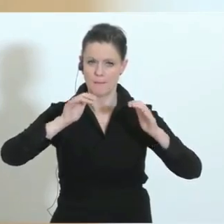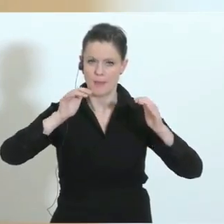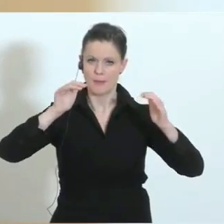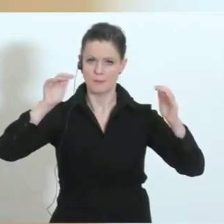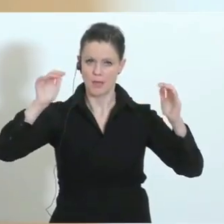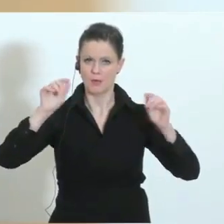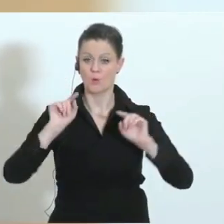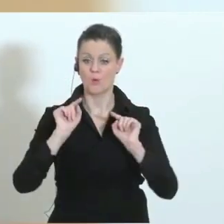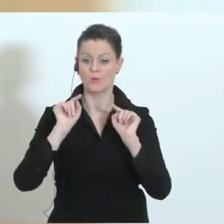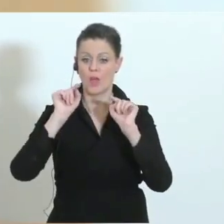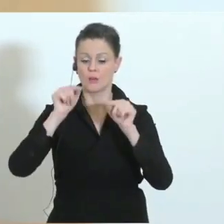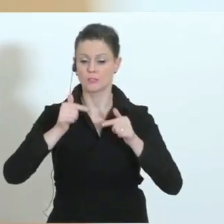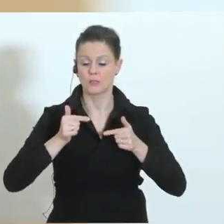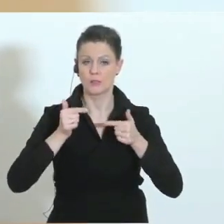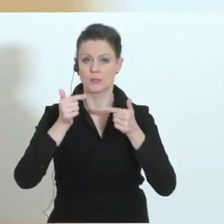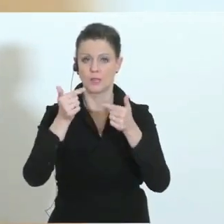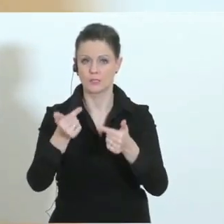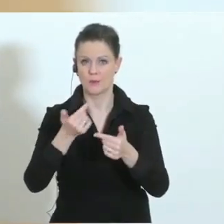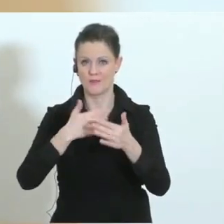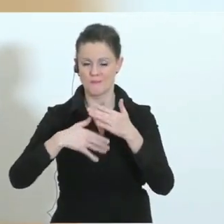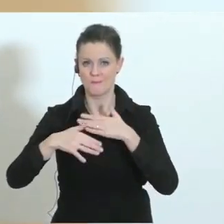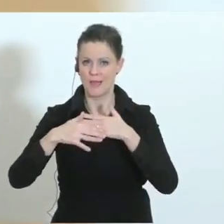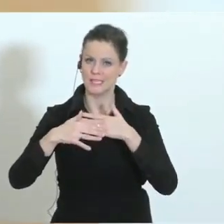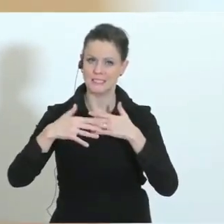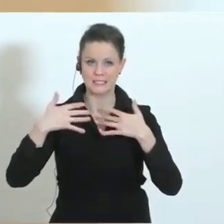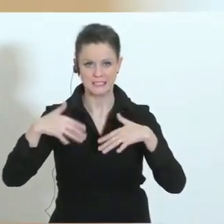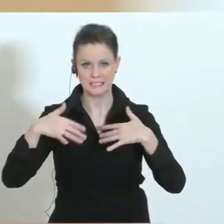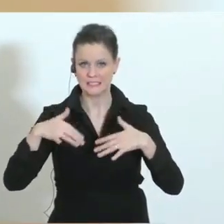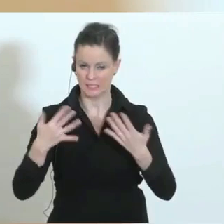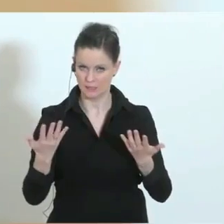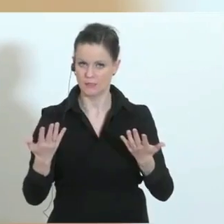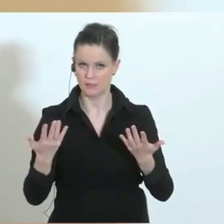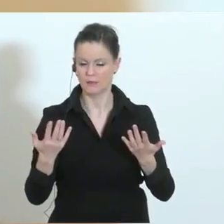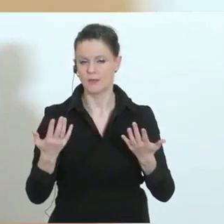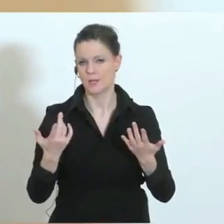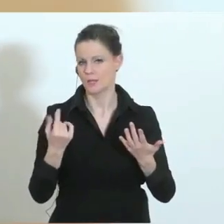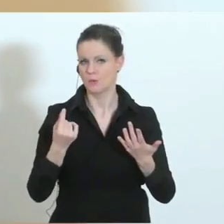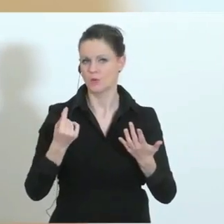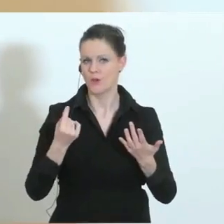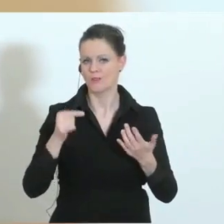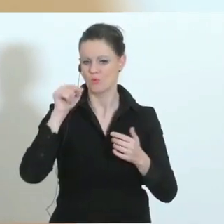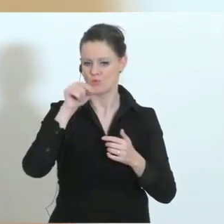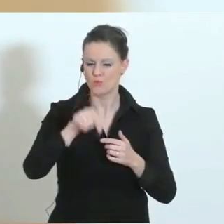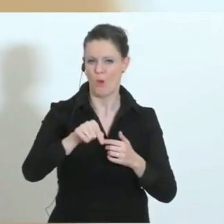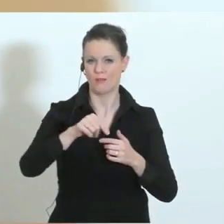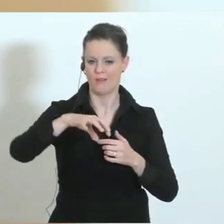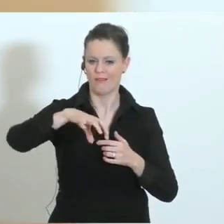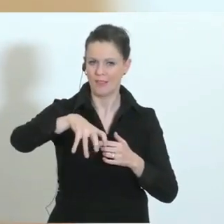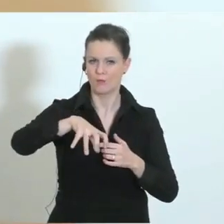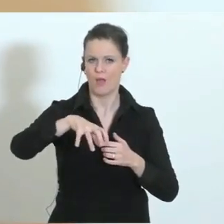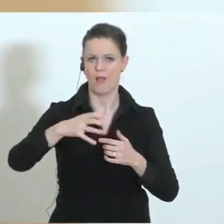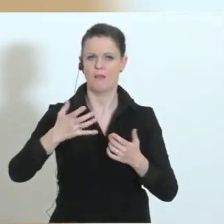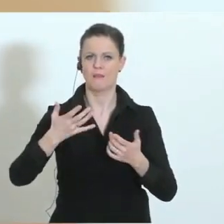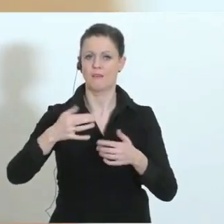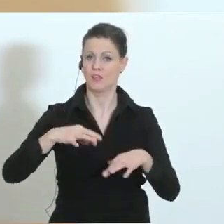nach außen eine höhere Wahrscheinlichkeit darstellt, dann kann die lokale Gesundheitsbehörde in Abstimmung mit uns